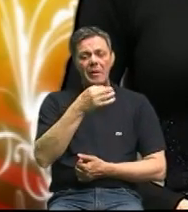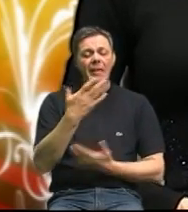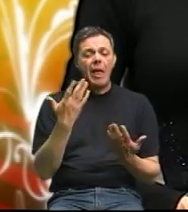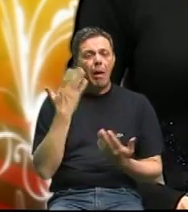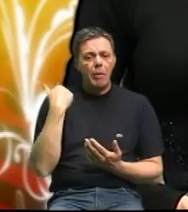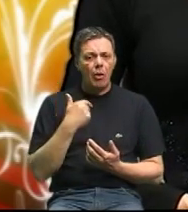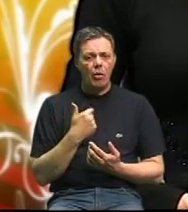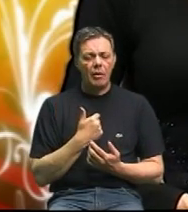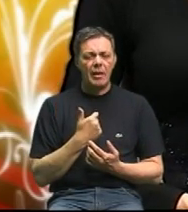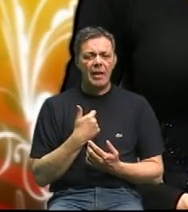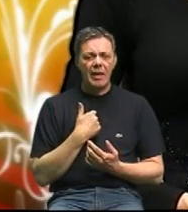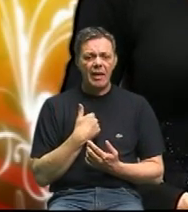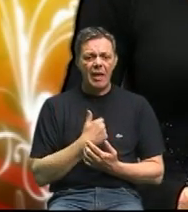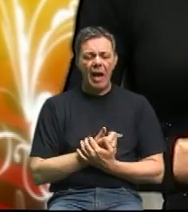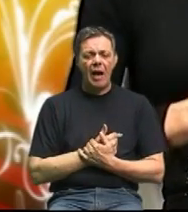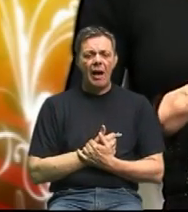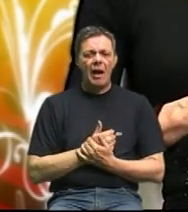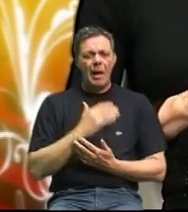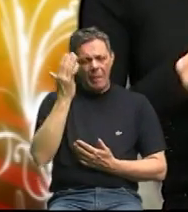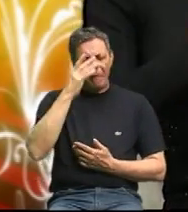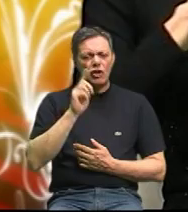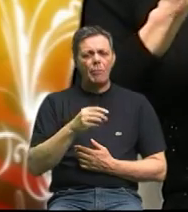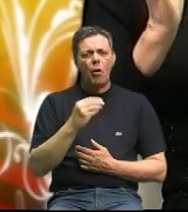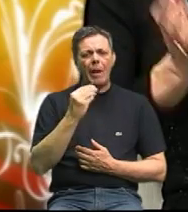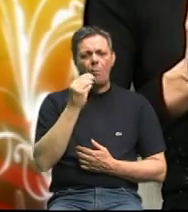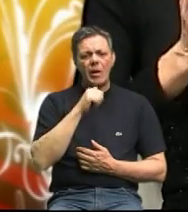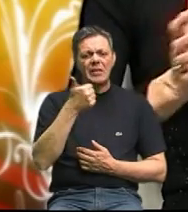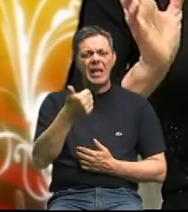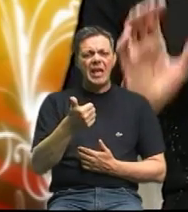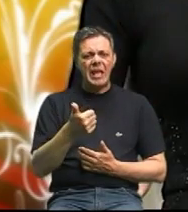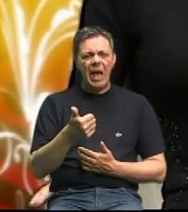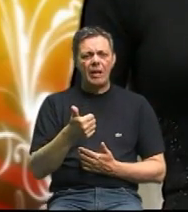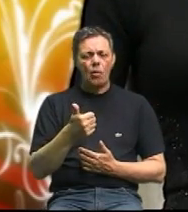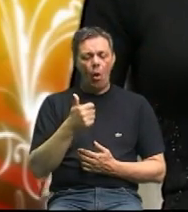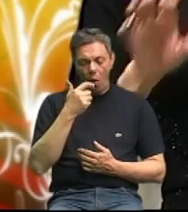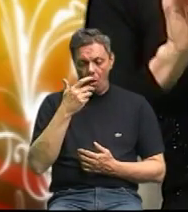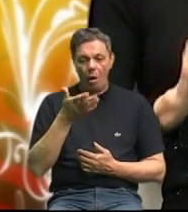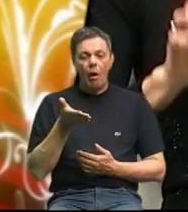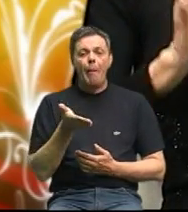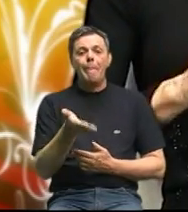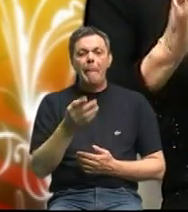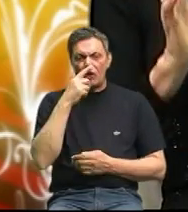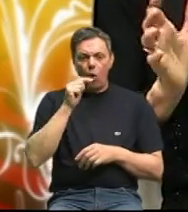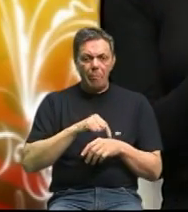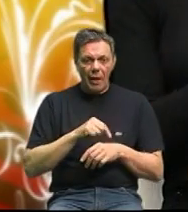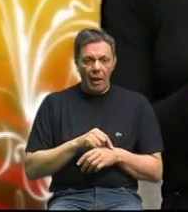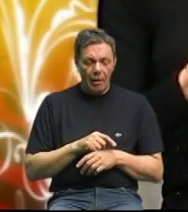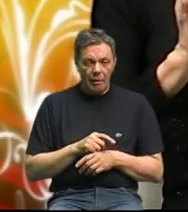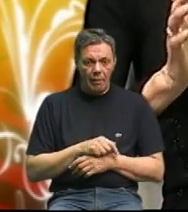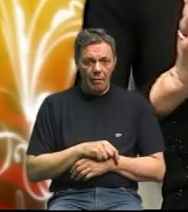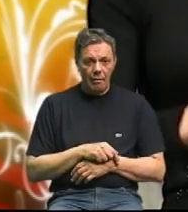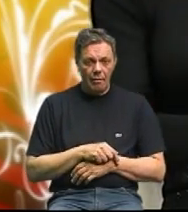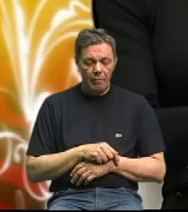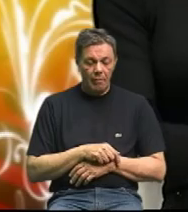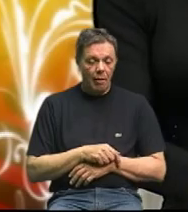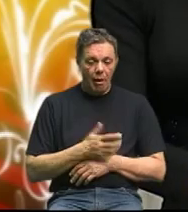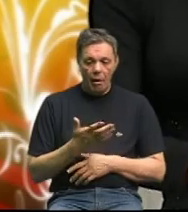bilo ja večer trebam pojesti jedno cijelo pečeno pile dobro kad mogu jesti ovo cijelo na